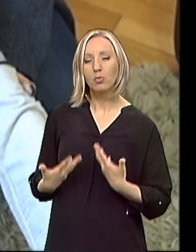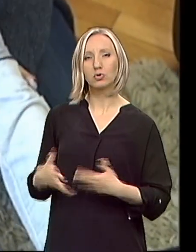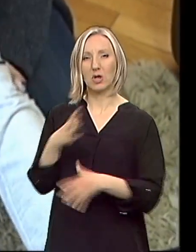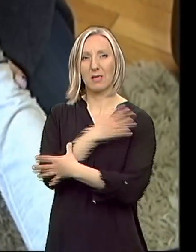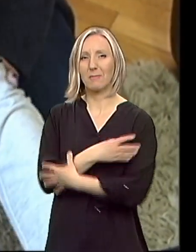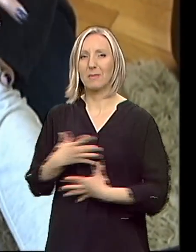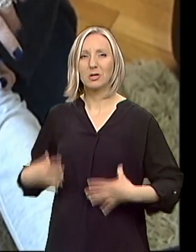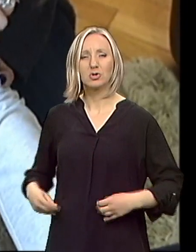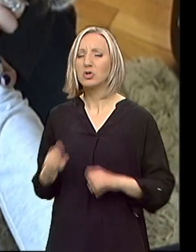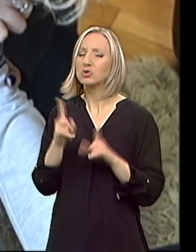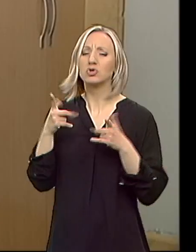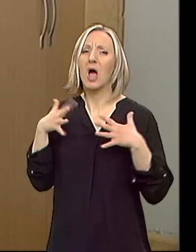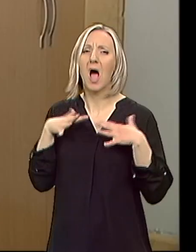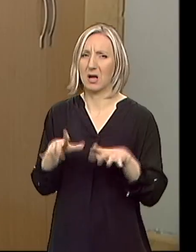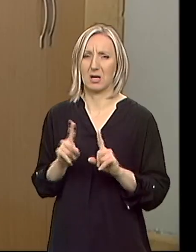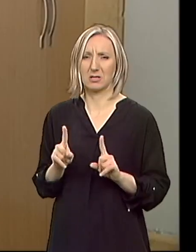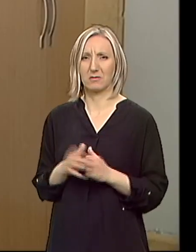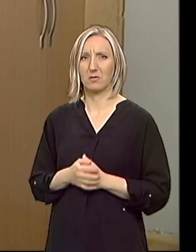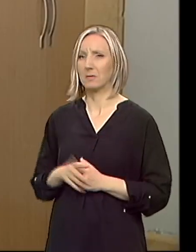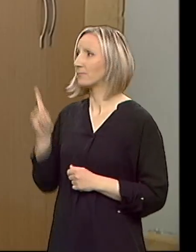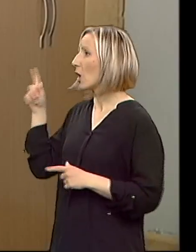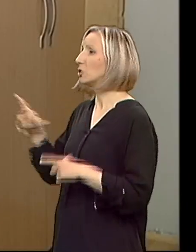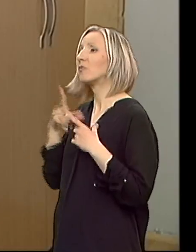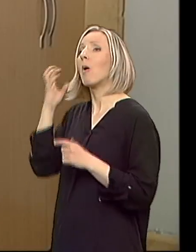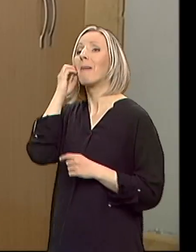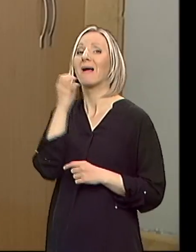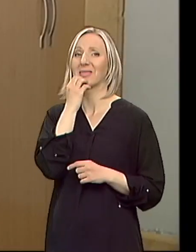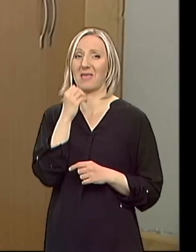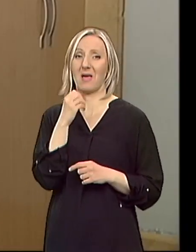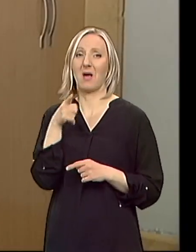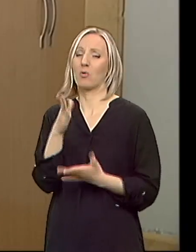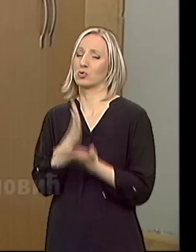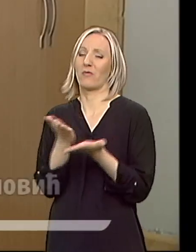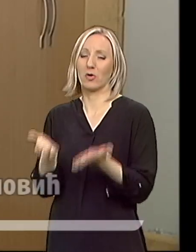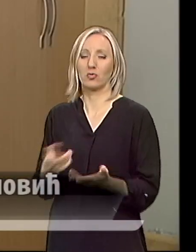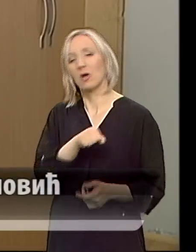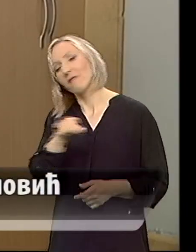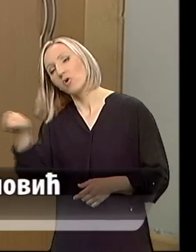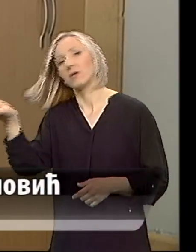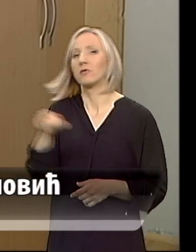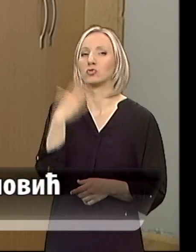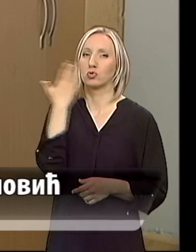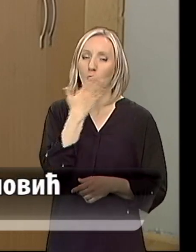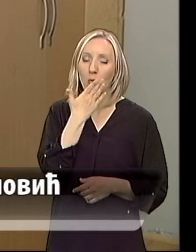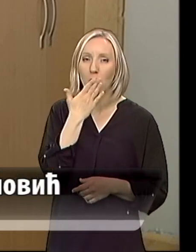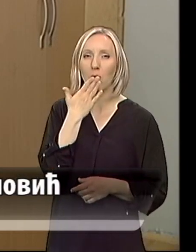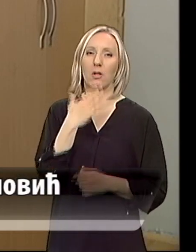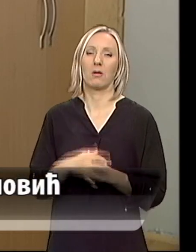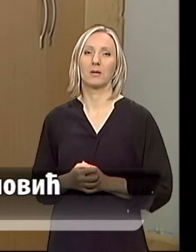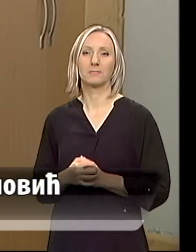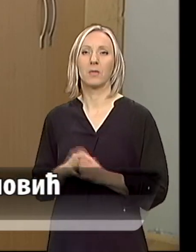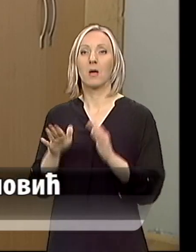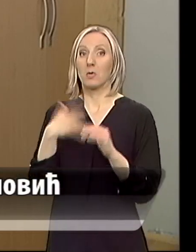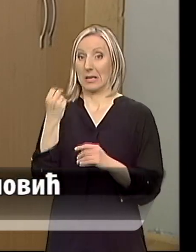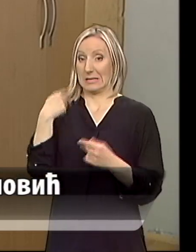ništa agresivno. Živimo sa bakom i dekom, oni su uvek tu da ga zbavaju u škole, da ga pokupi u škole, da se vratimo onda. Sad